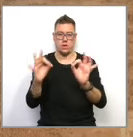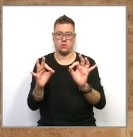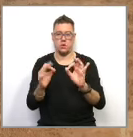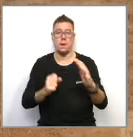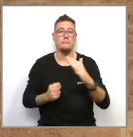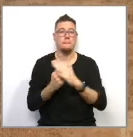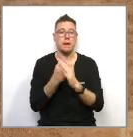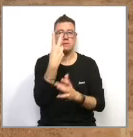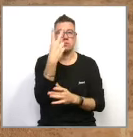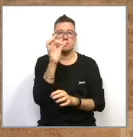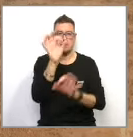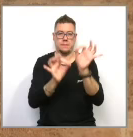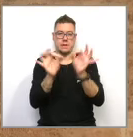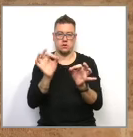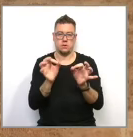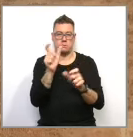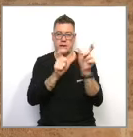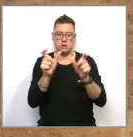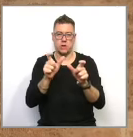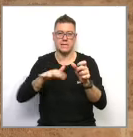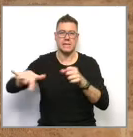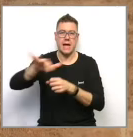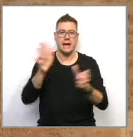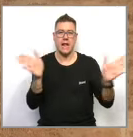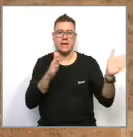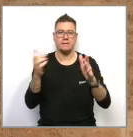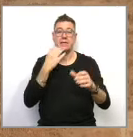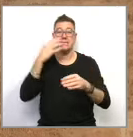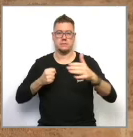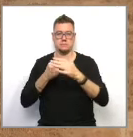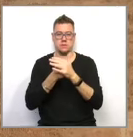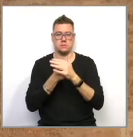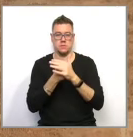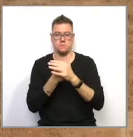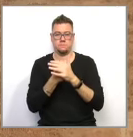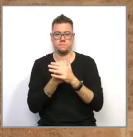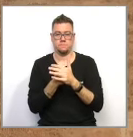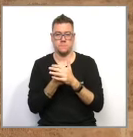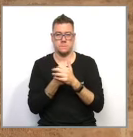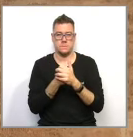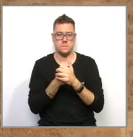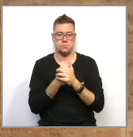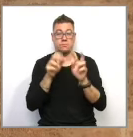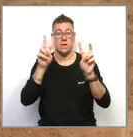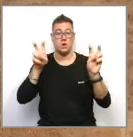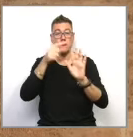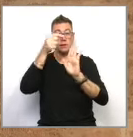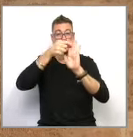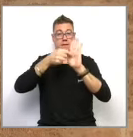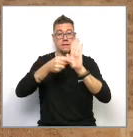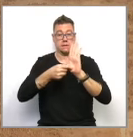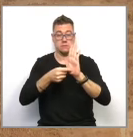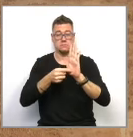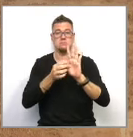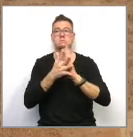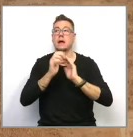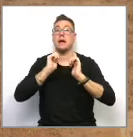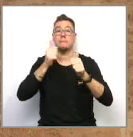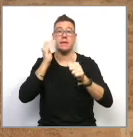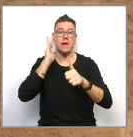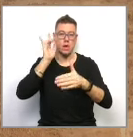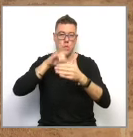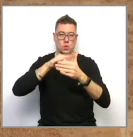màxim de 20 persones a l'aire lliure i 15 persones en espais tancats. Estes noves mesures s'implantaran el proper